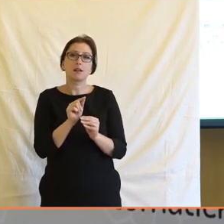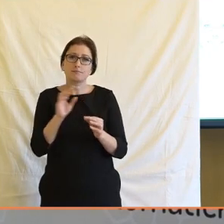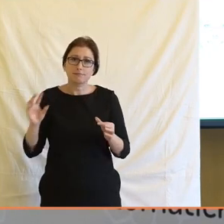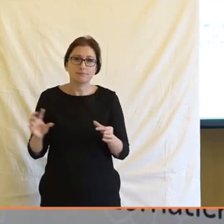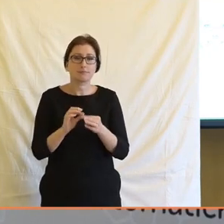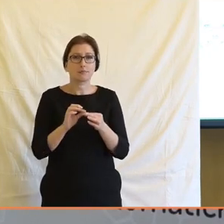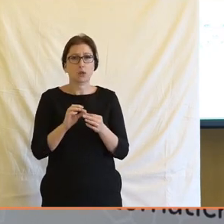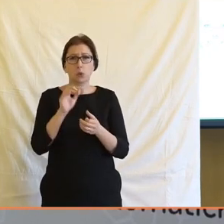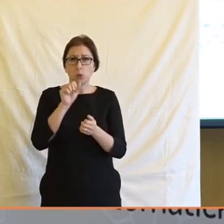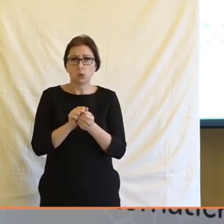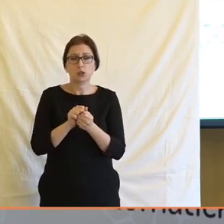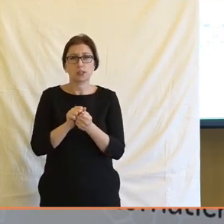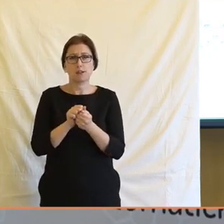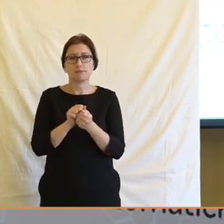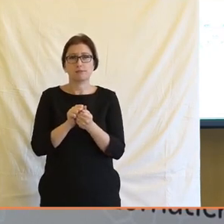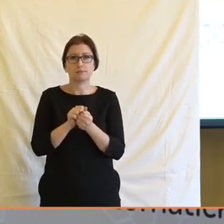na tomhletom i můžeme vidět